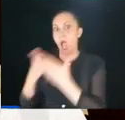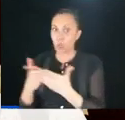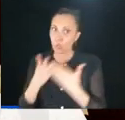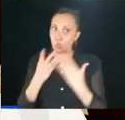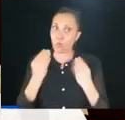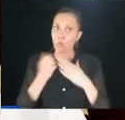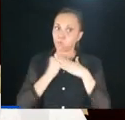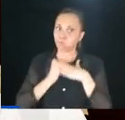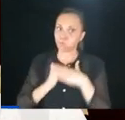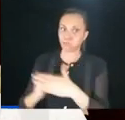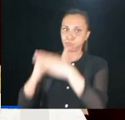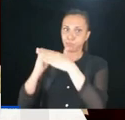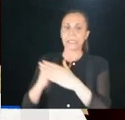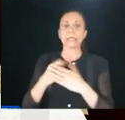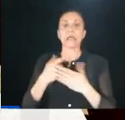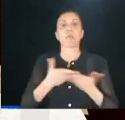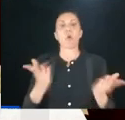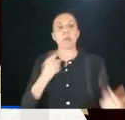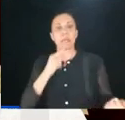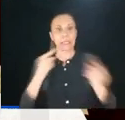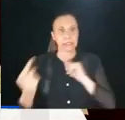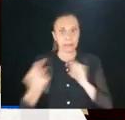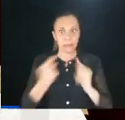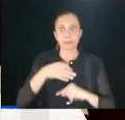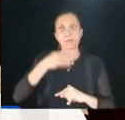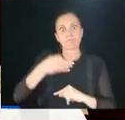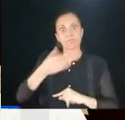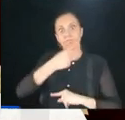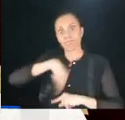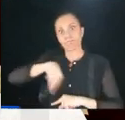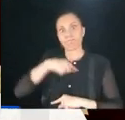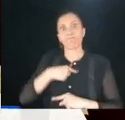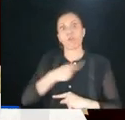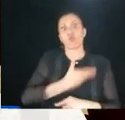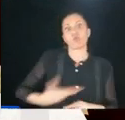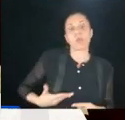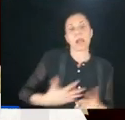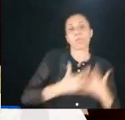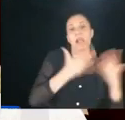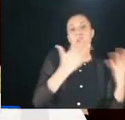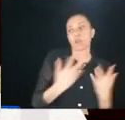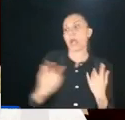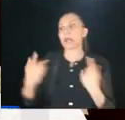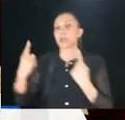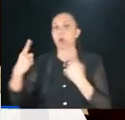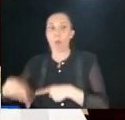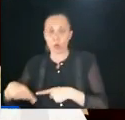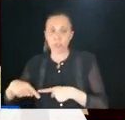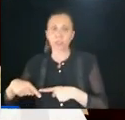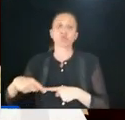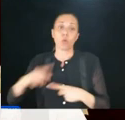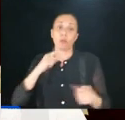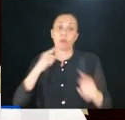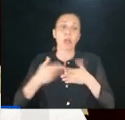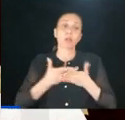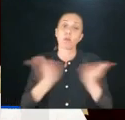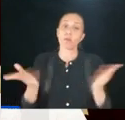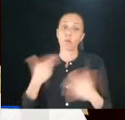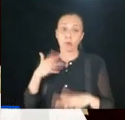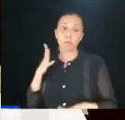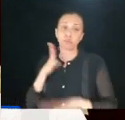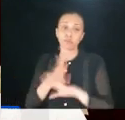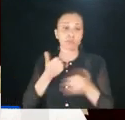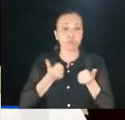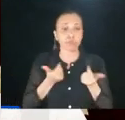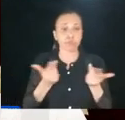'appoggio del dibattito pubblico, siamo intervenuti spesso consiglieri di maggioranza e consiglieri di minoranza durante il